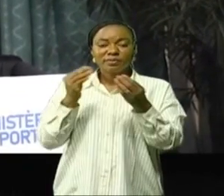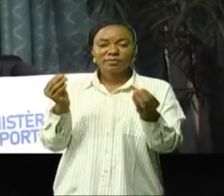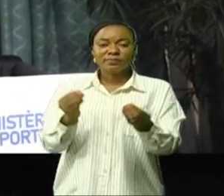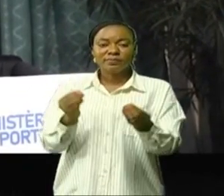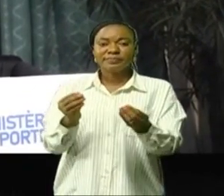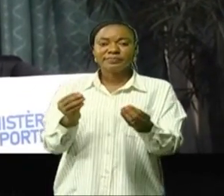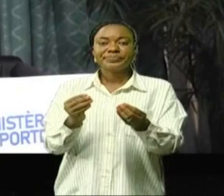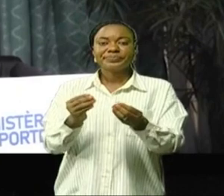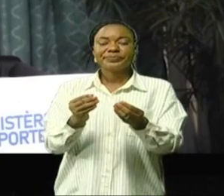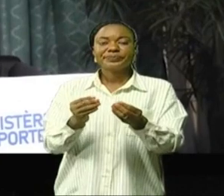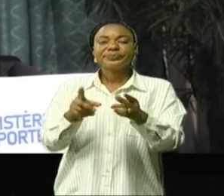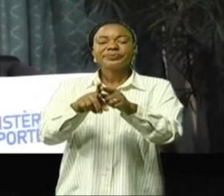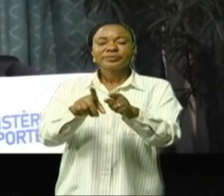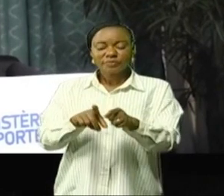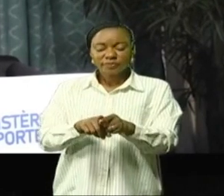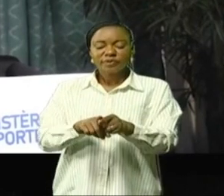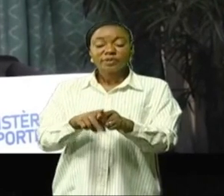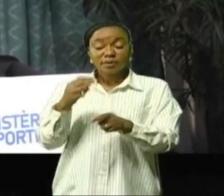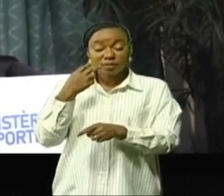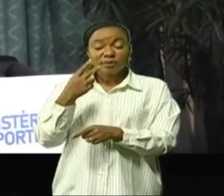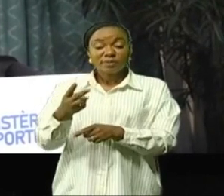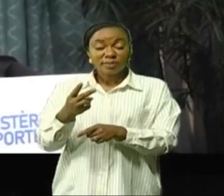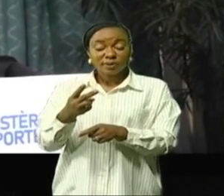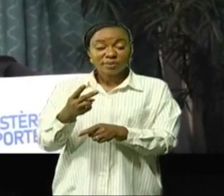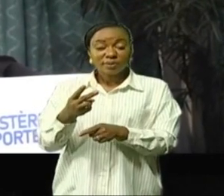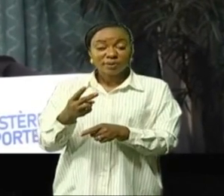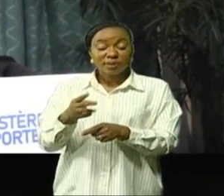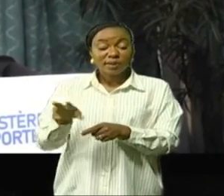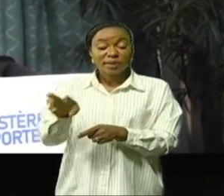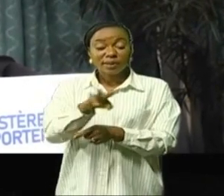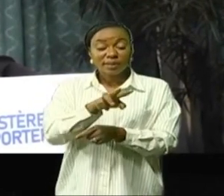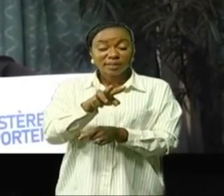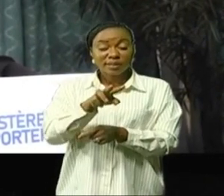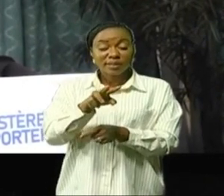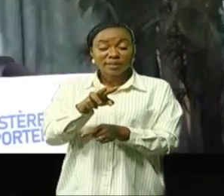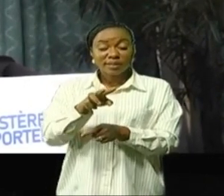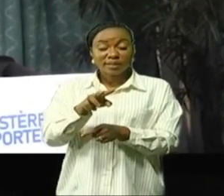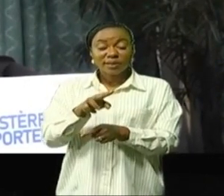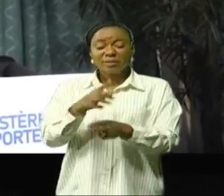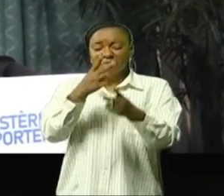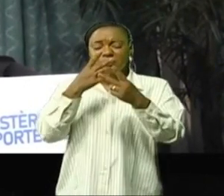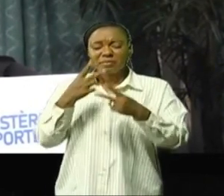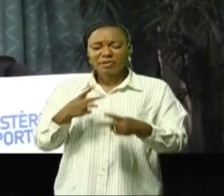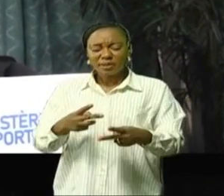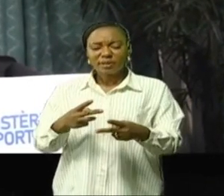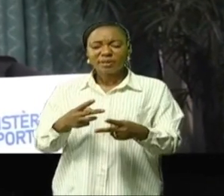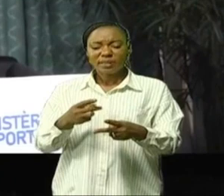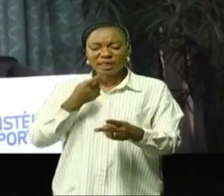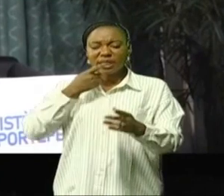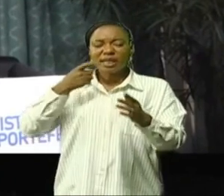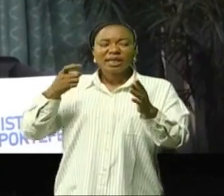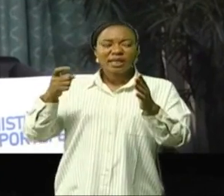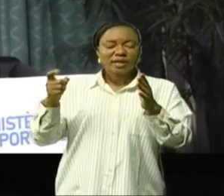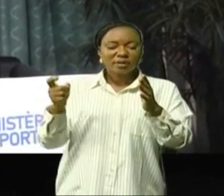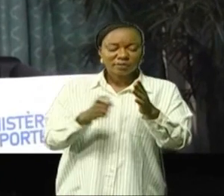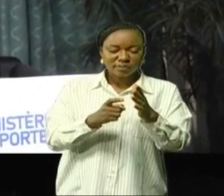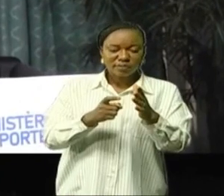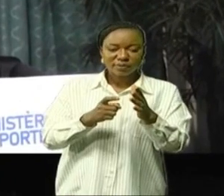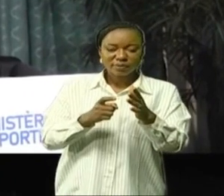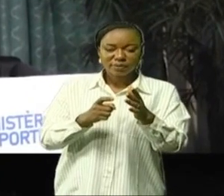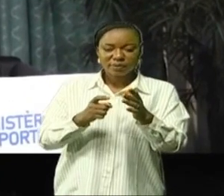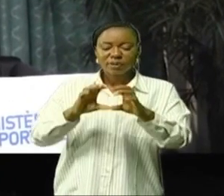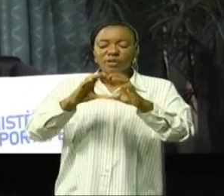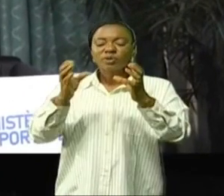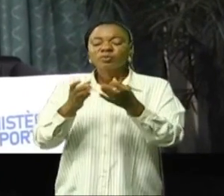que j'apprécie à leur juste valeur les recommandations de la Commission technique